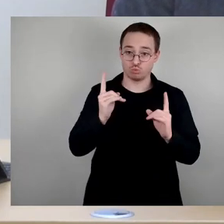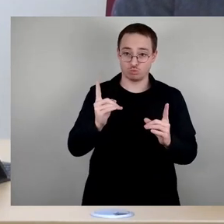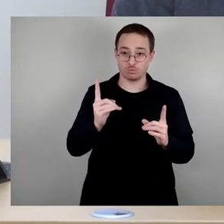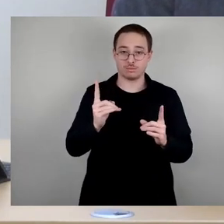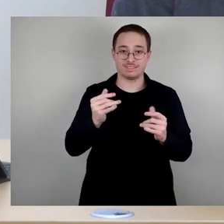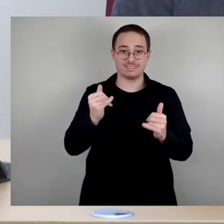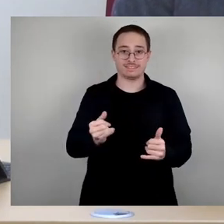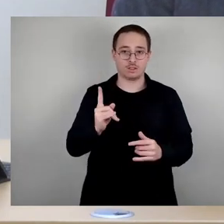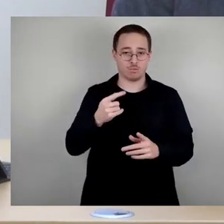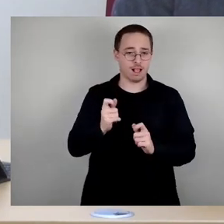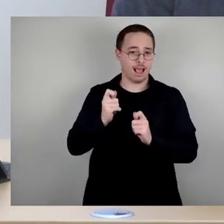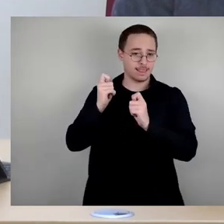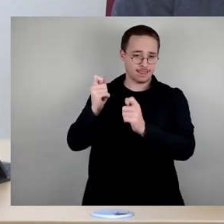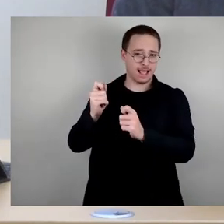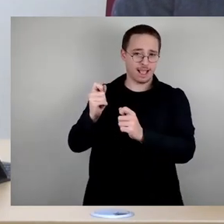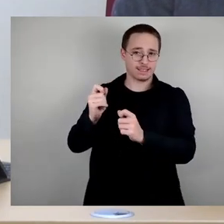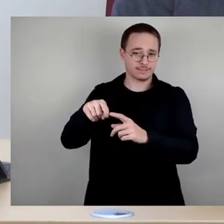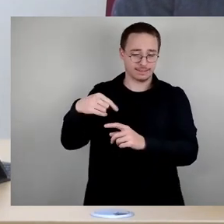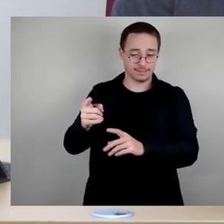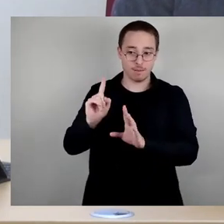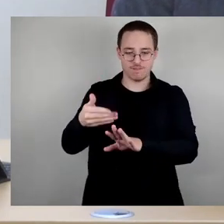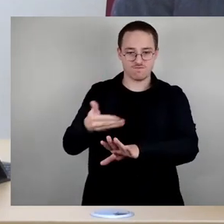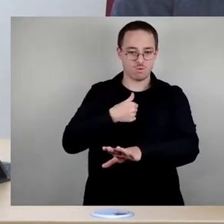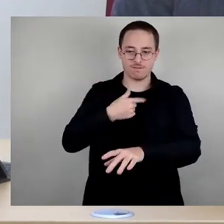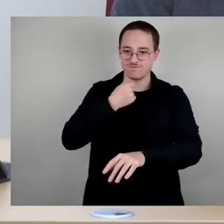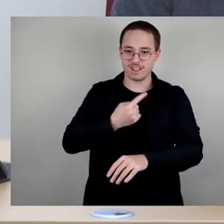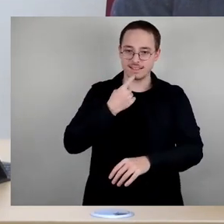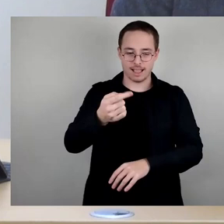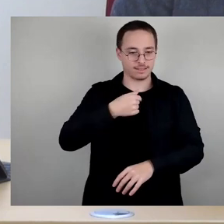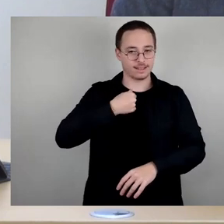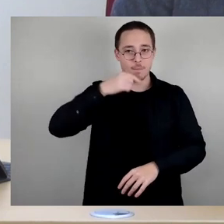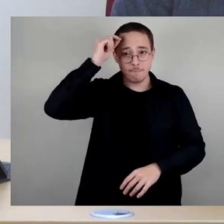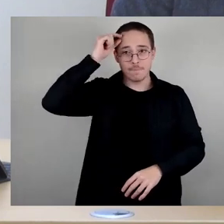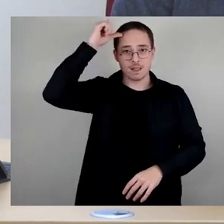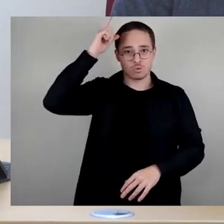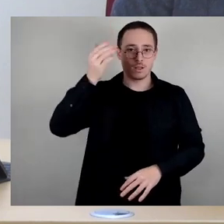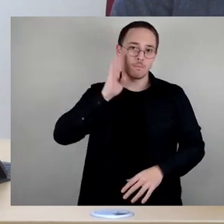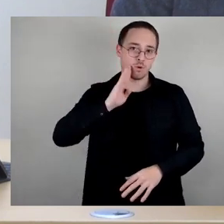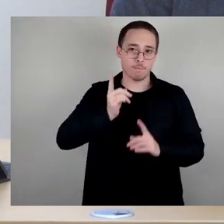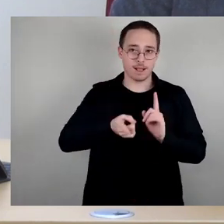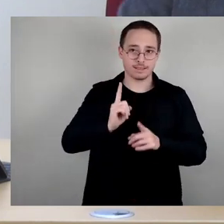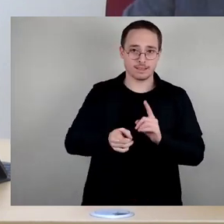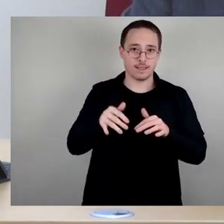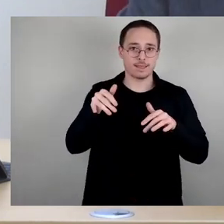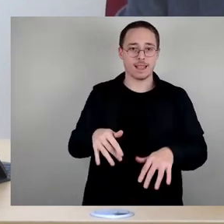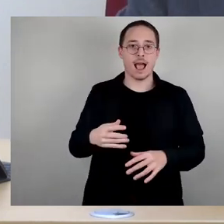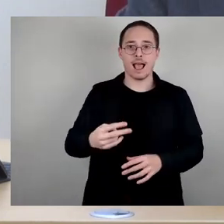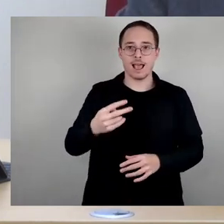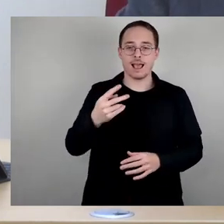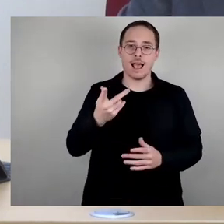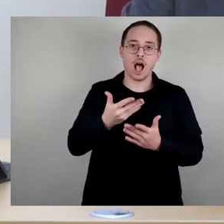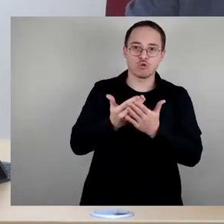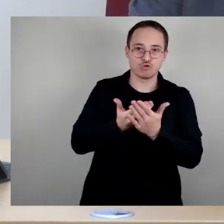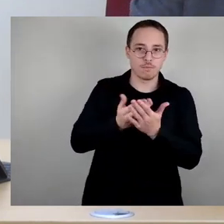mir noch als Bildungsbürgermeister den Hinweis, wir haben heute auch Auszubildende aus dem dritten Ausbildungsjahr unter